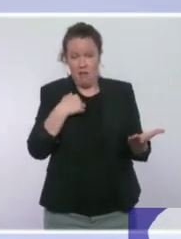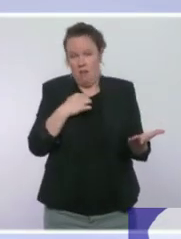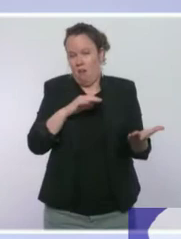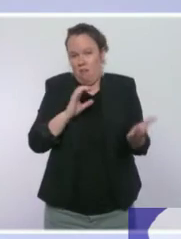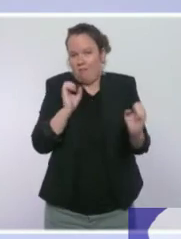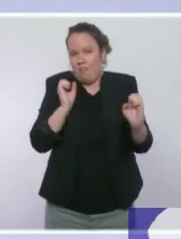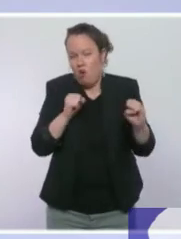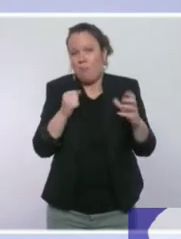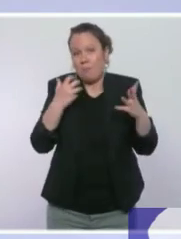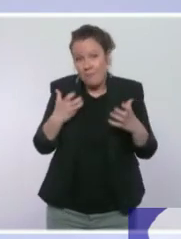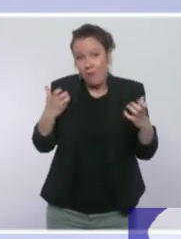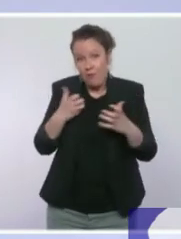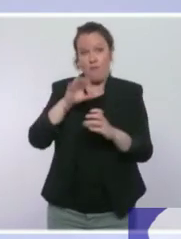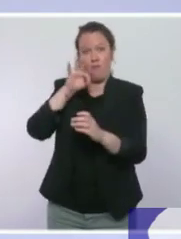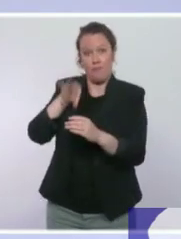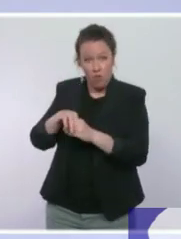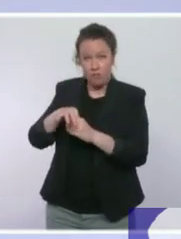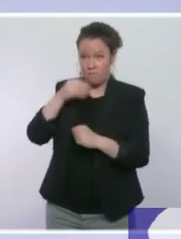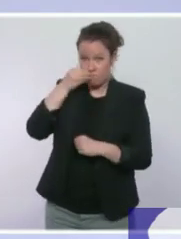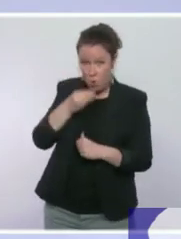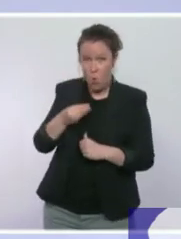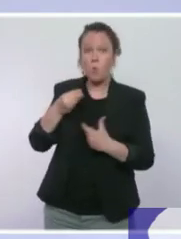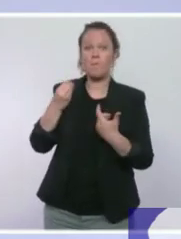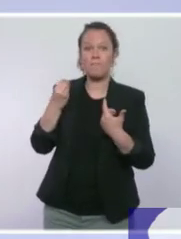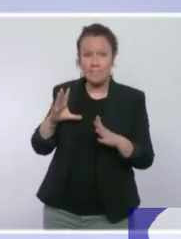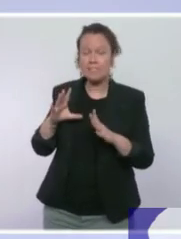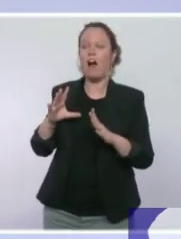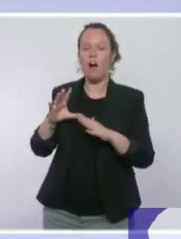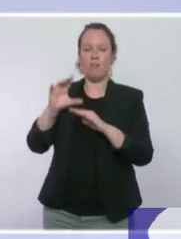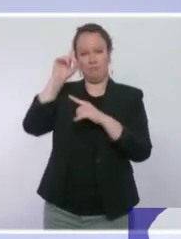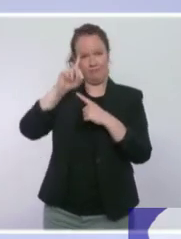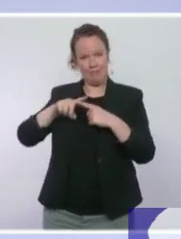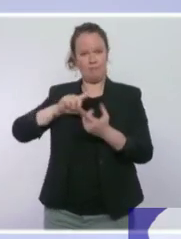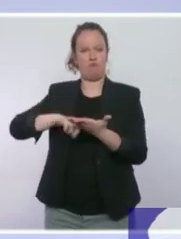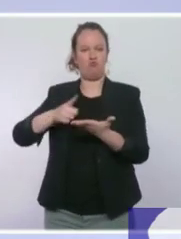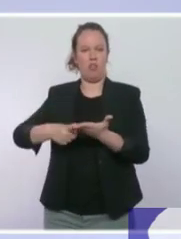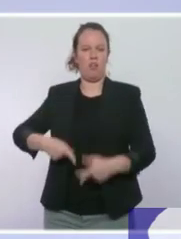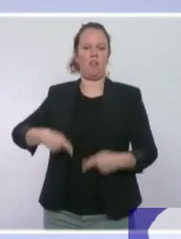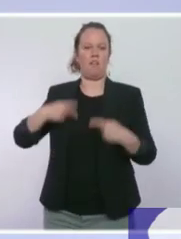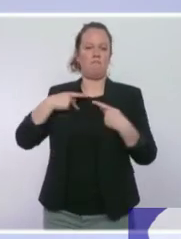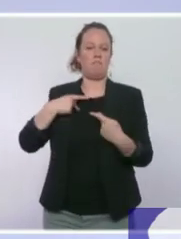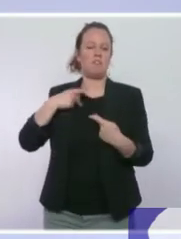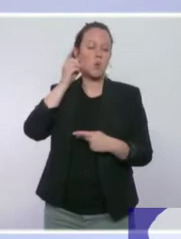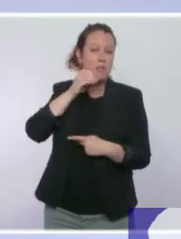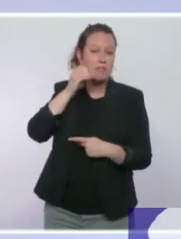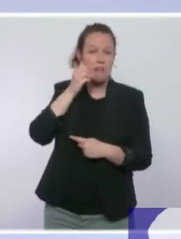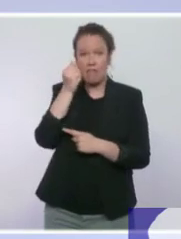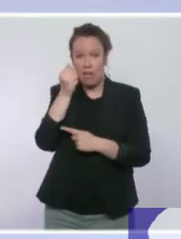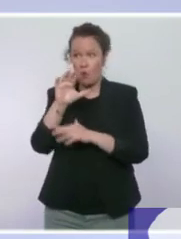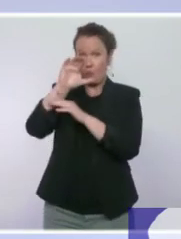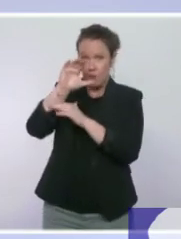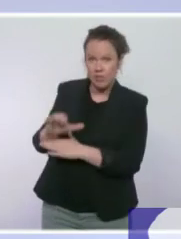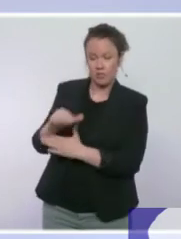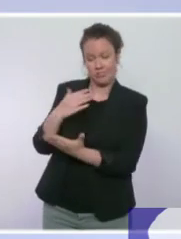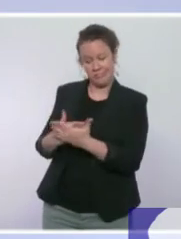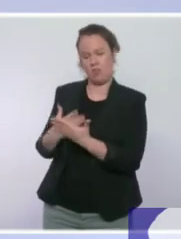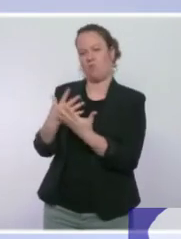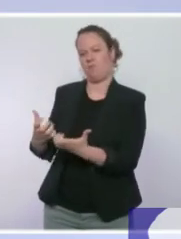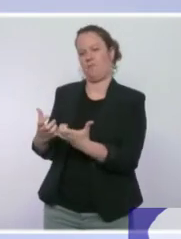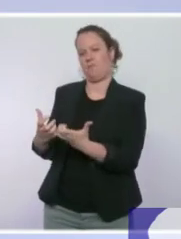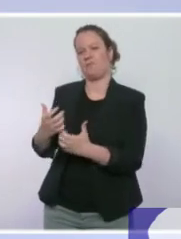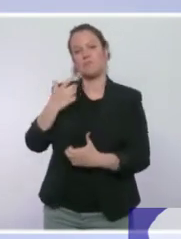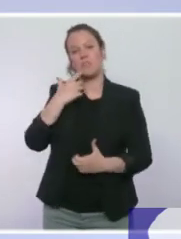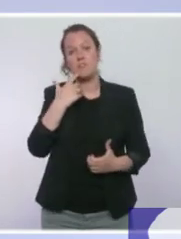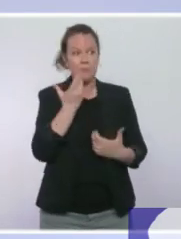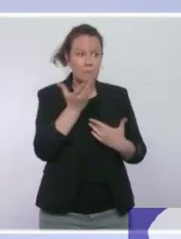les Français et pour protéger leur pouvoir d'achat. Notre objectif en ça est toujours, que ce soit présenté le 29